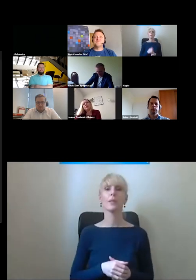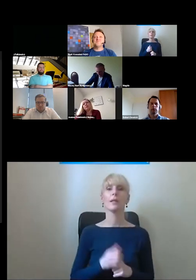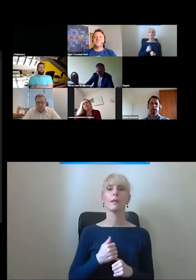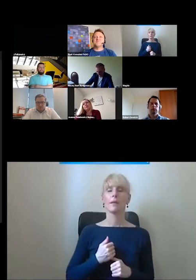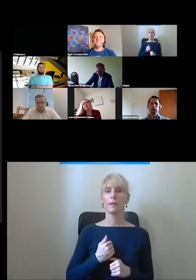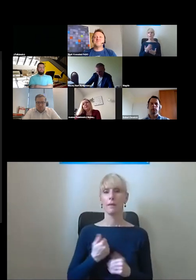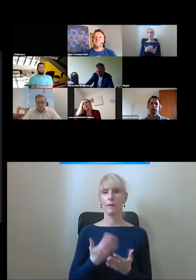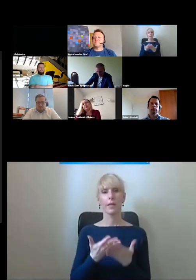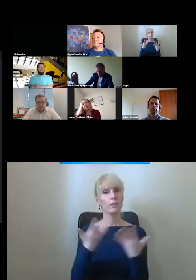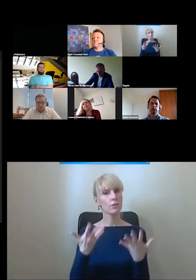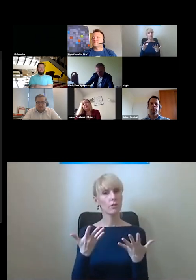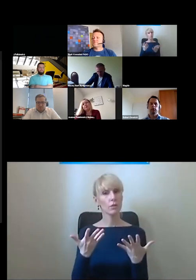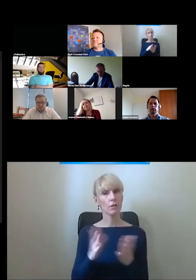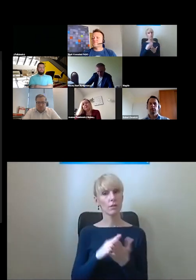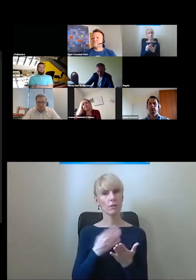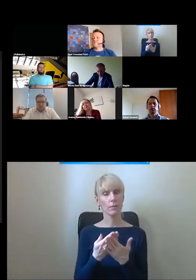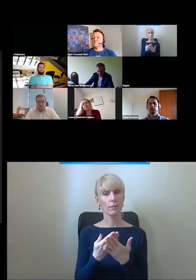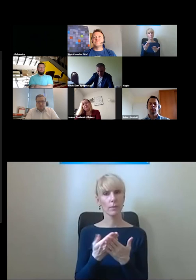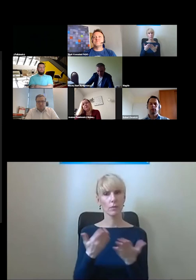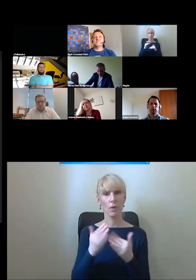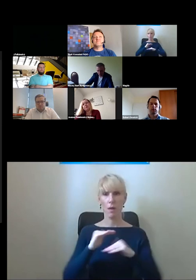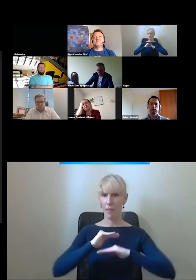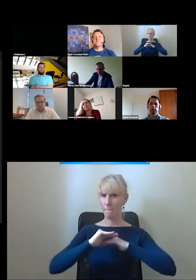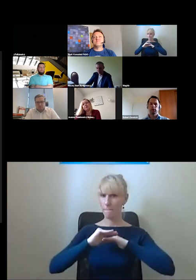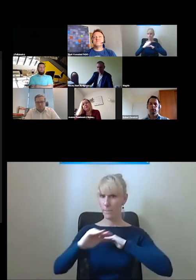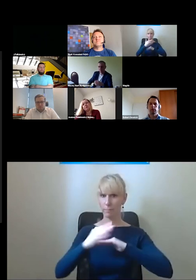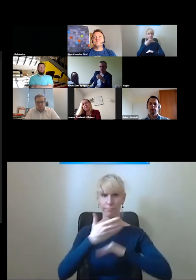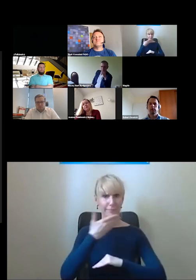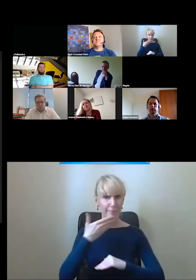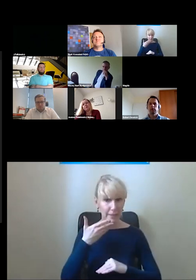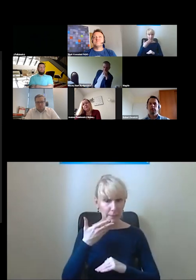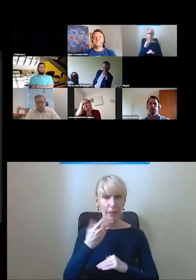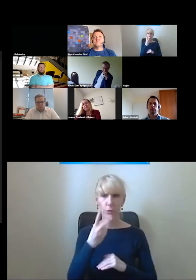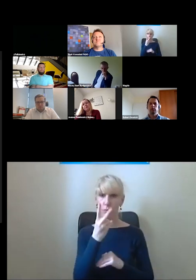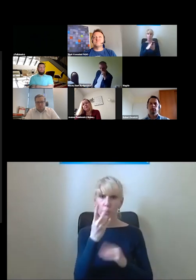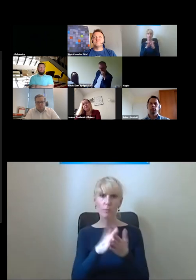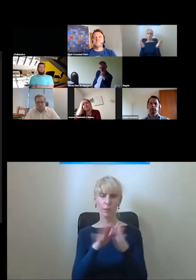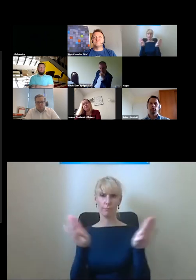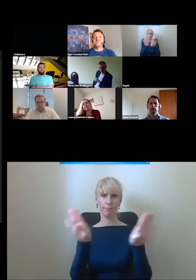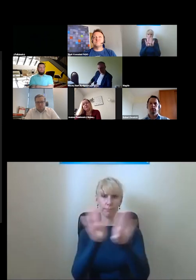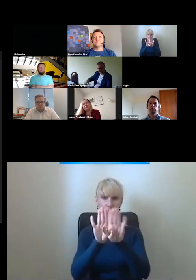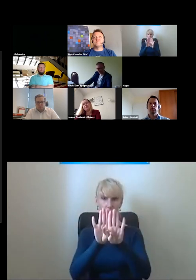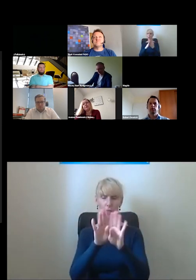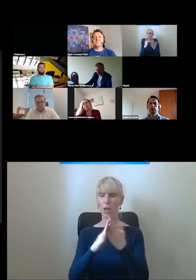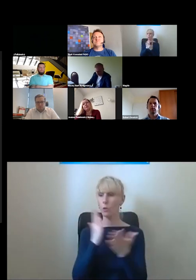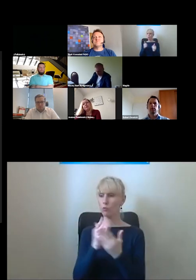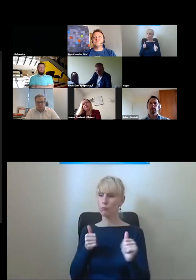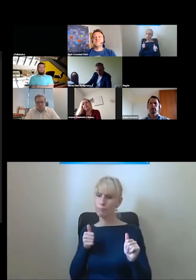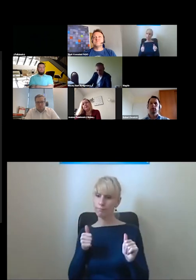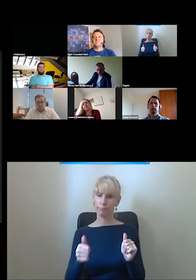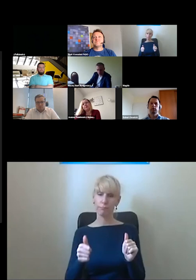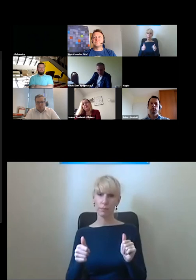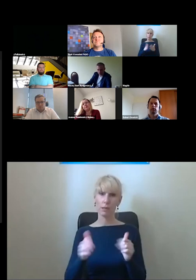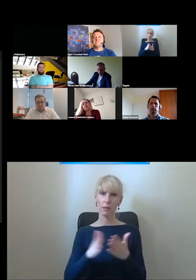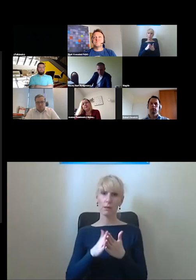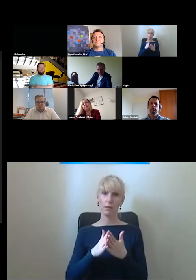wygląda winda której nie ma na poziomie i tutaj też tak naprawdę jak przycisnę guzik i nie będę wiedział